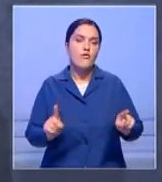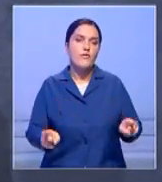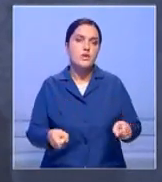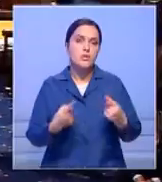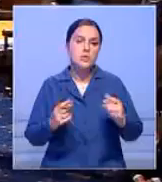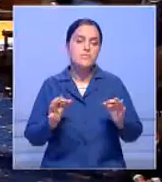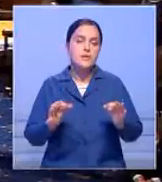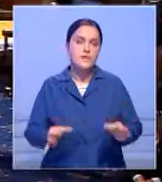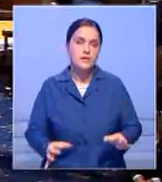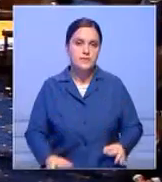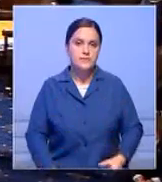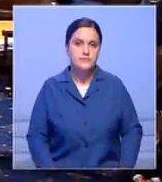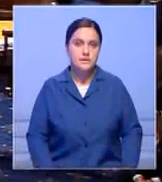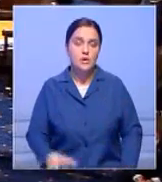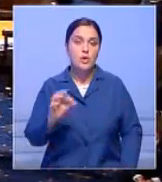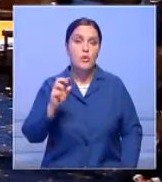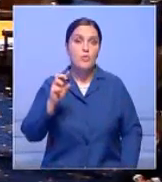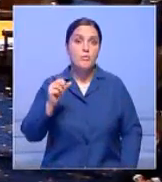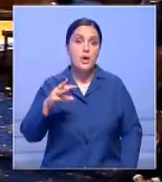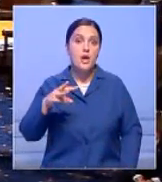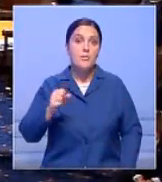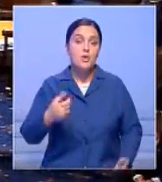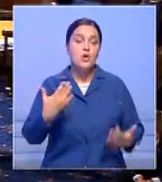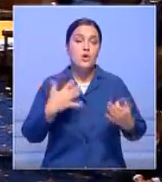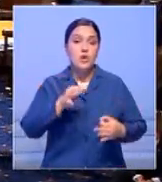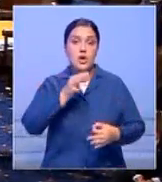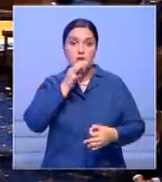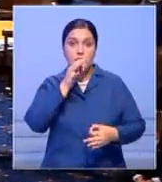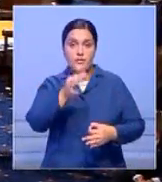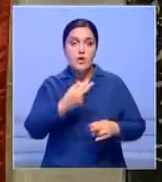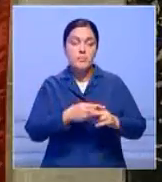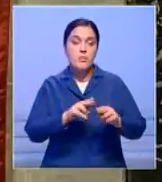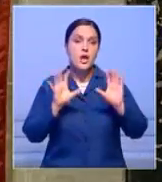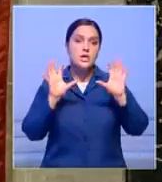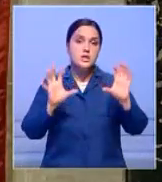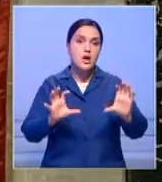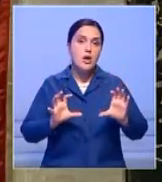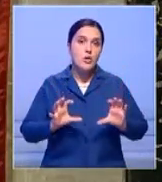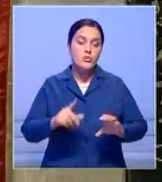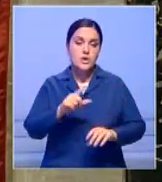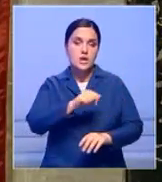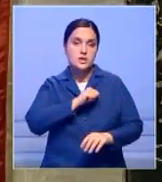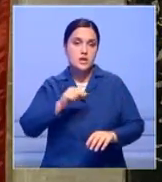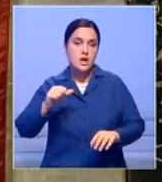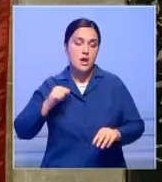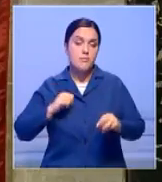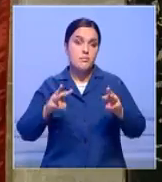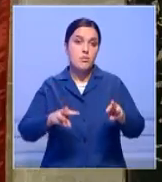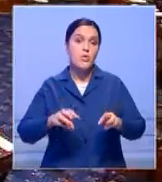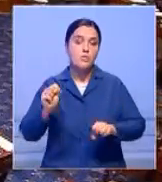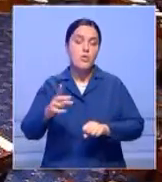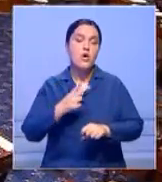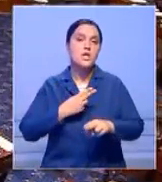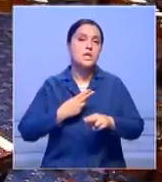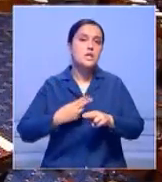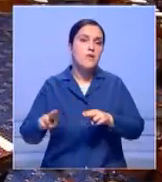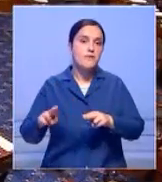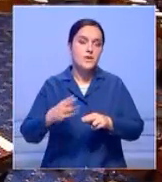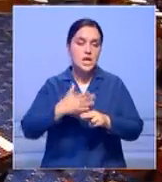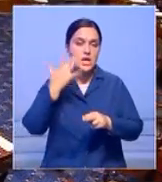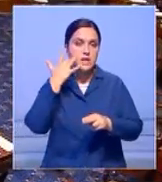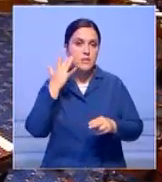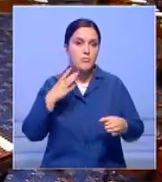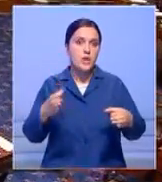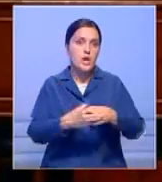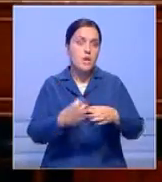справедливость. Обама уже отреагировал на принятие резонансного закона. По словам главы Белого дома, он может навредить американским компаниям,